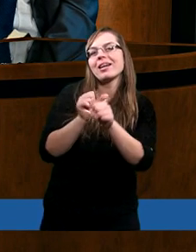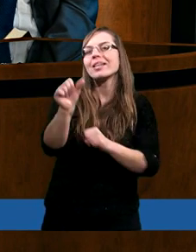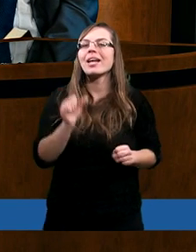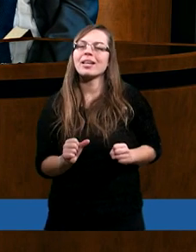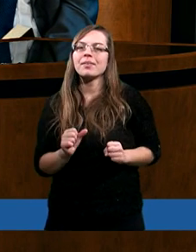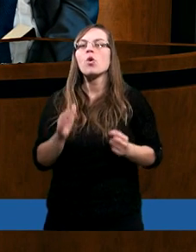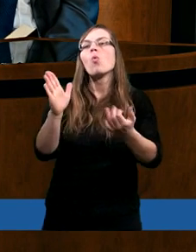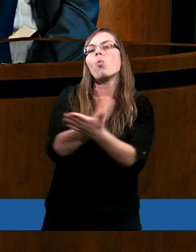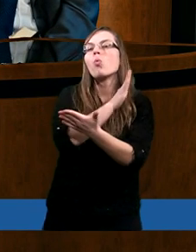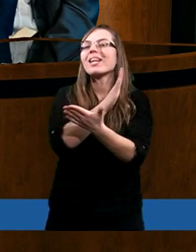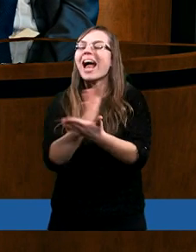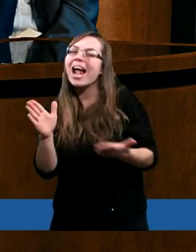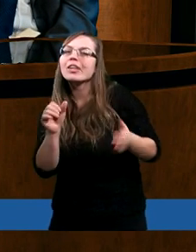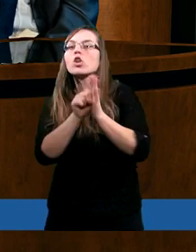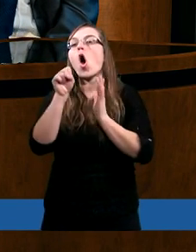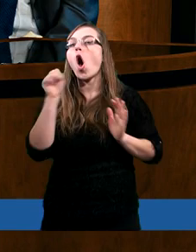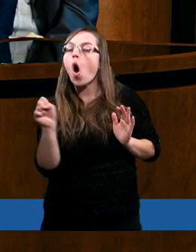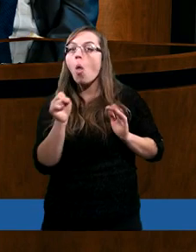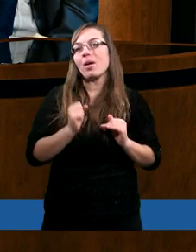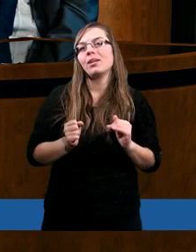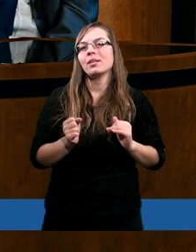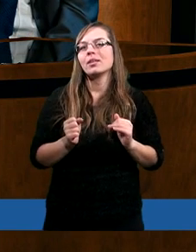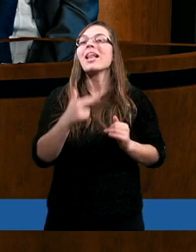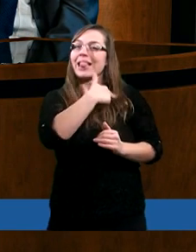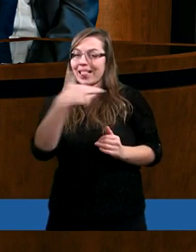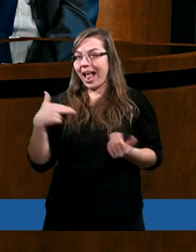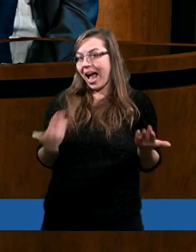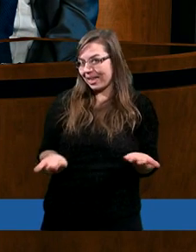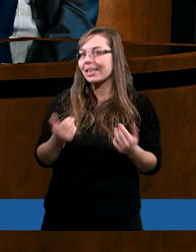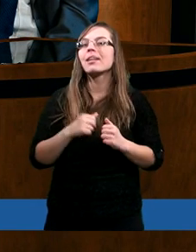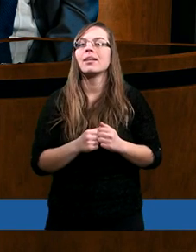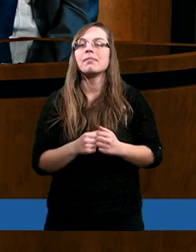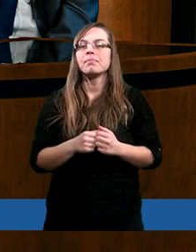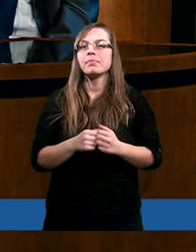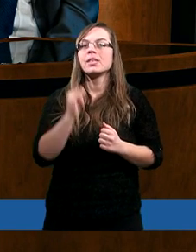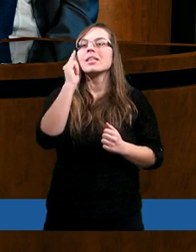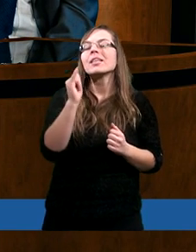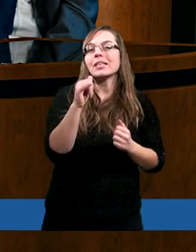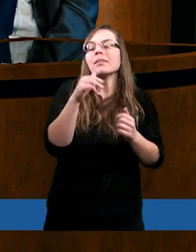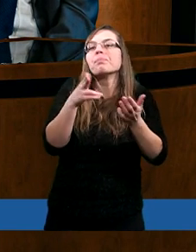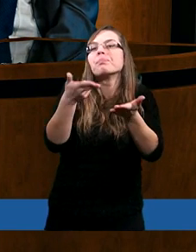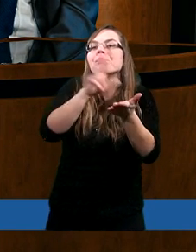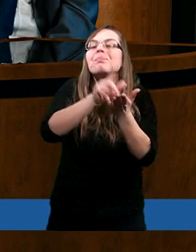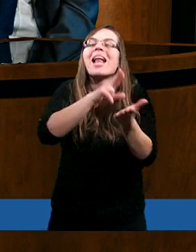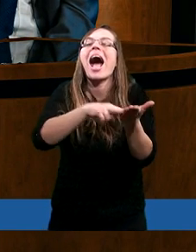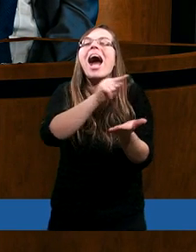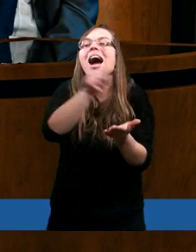uzależnione od nas, na których działa.